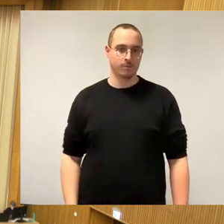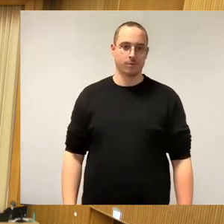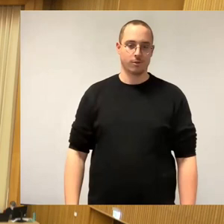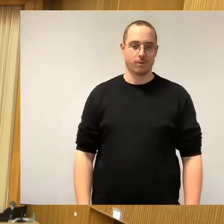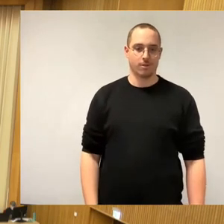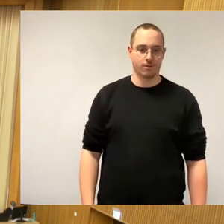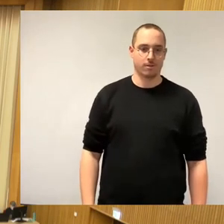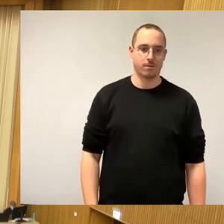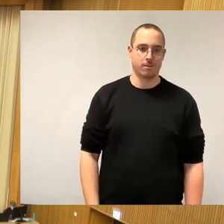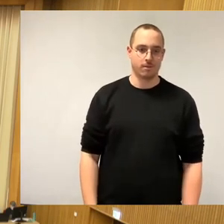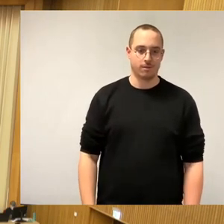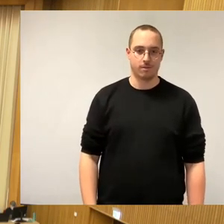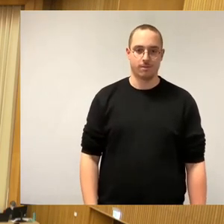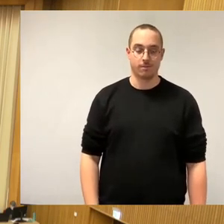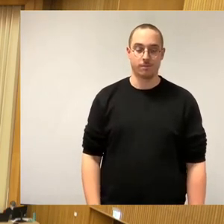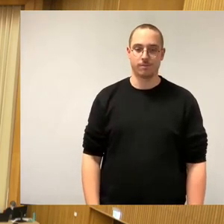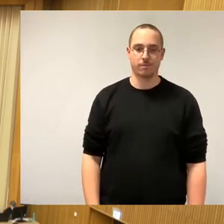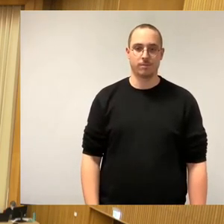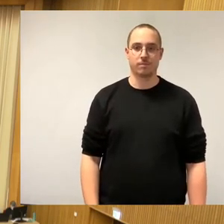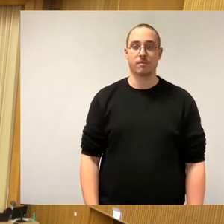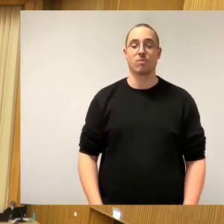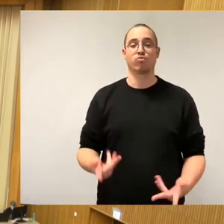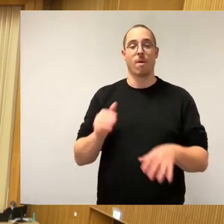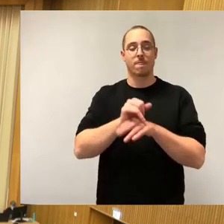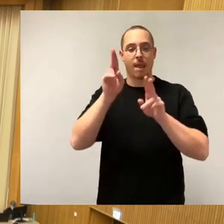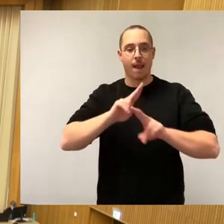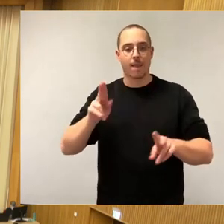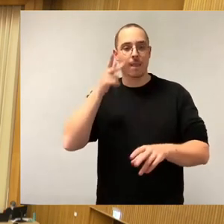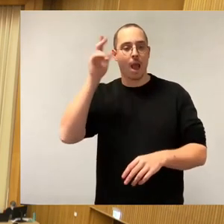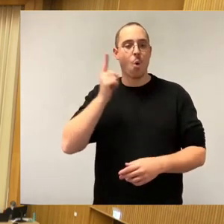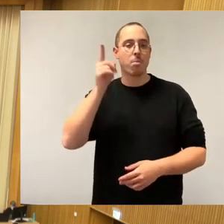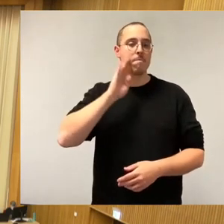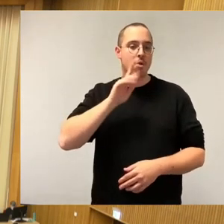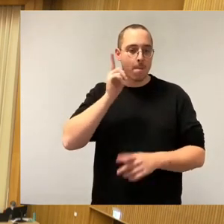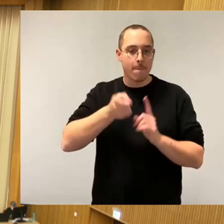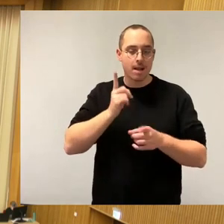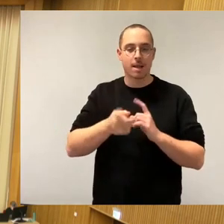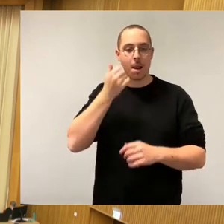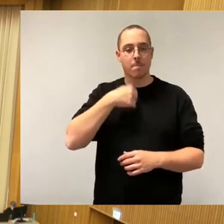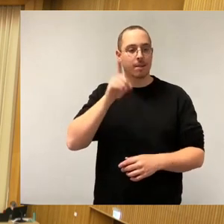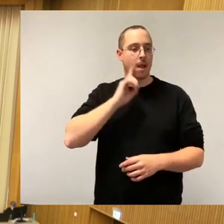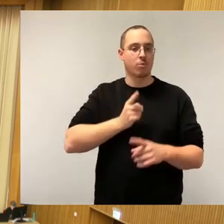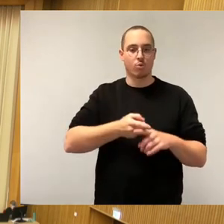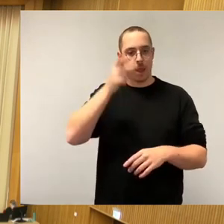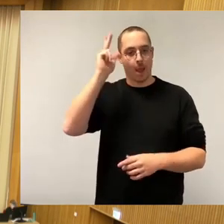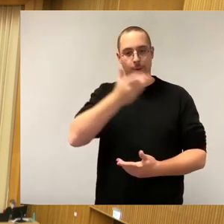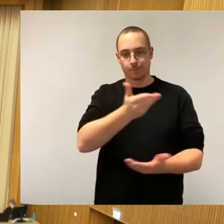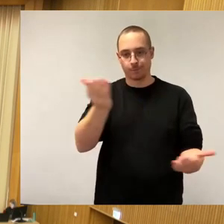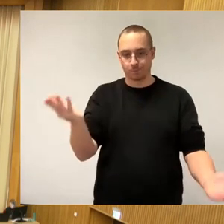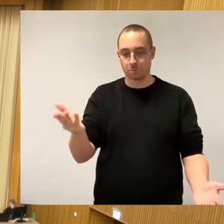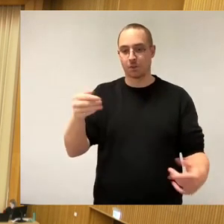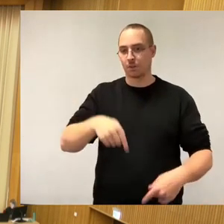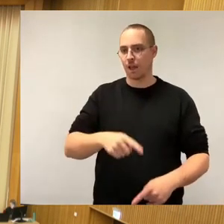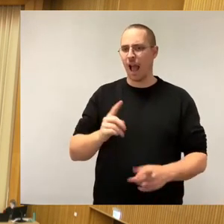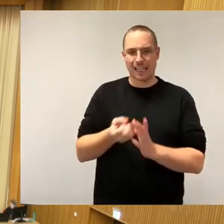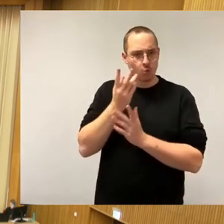Sehr geehrter Herr Oberbürgermeister, meine sehr geehrten Damen und Herren, auch hier gilt das, was ich in der Aktuellen Stunde gesagt habe, muss ich jetzt nicht noch mal